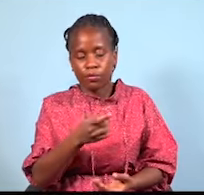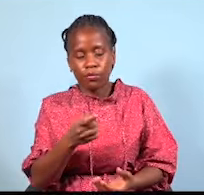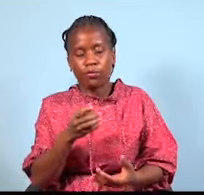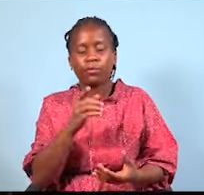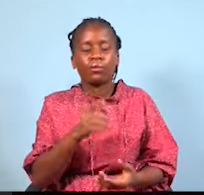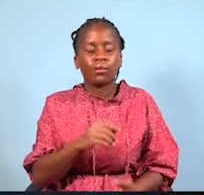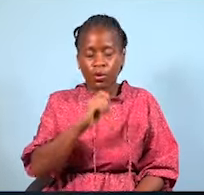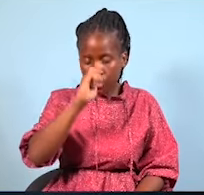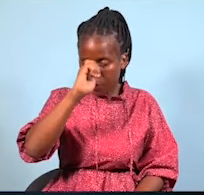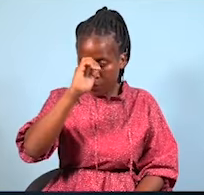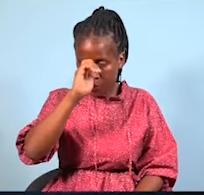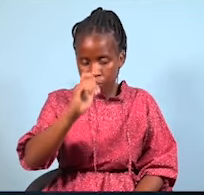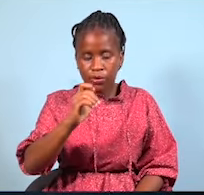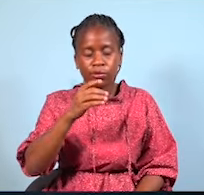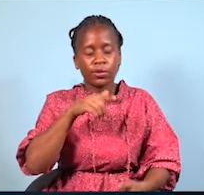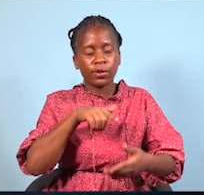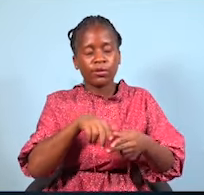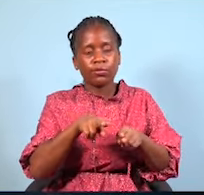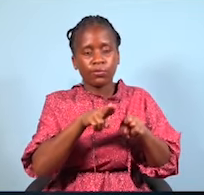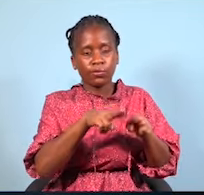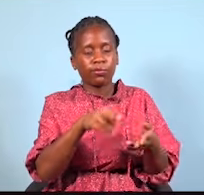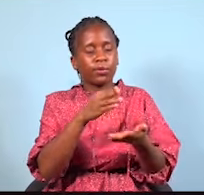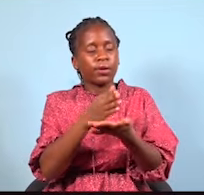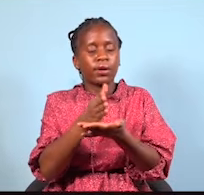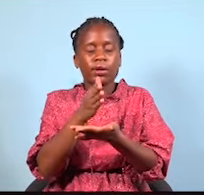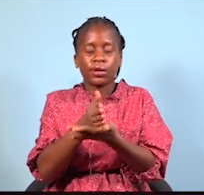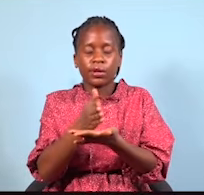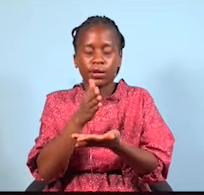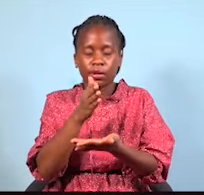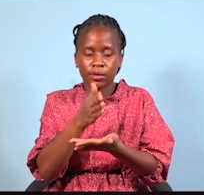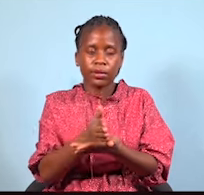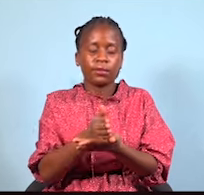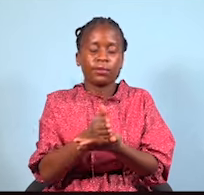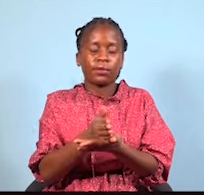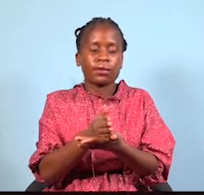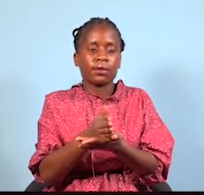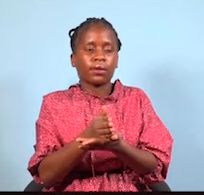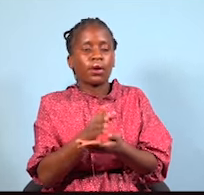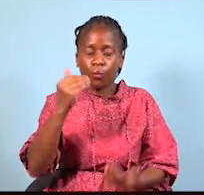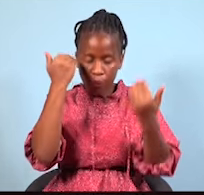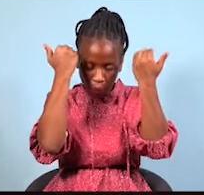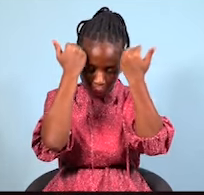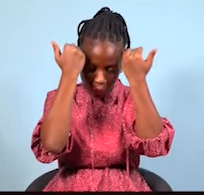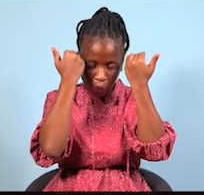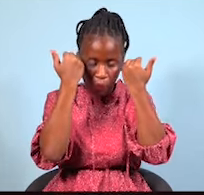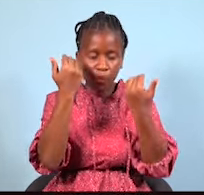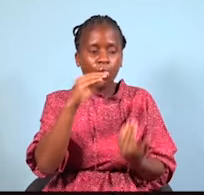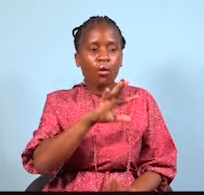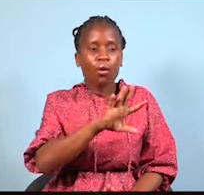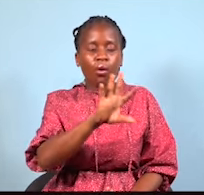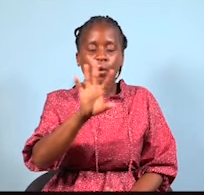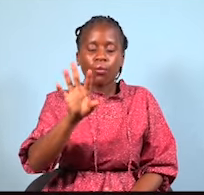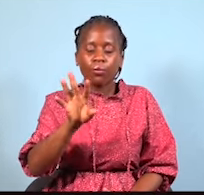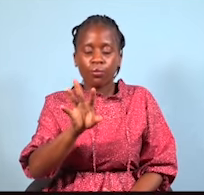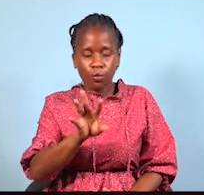hakimu. Na tamani, hakimu wangikuwa malaika. Jaji ya ngekwa malaika. Polisi ya ngekwa malaika. Na tamani. Kwa sababu, na tamani